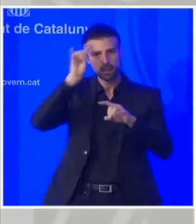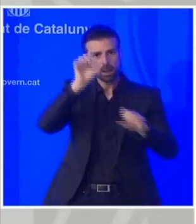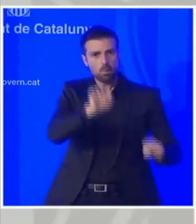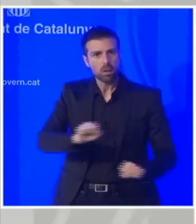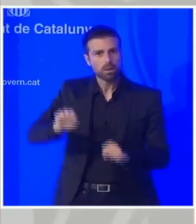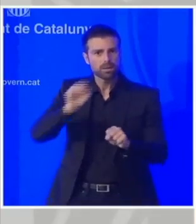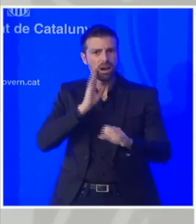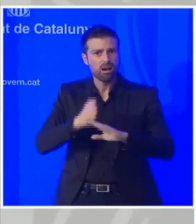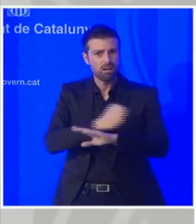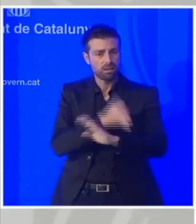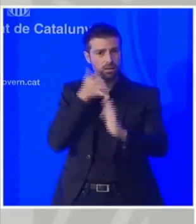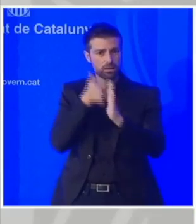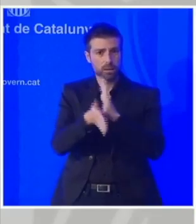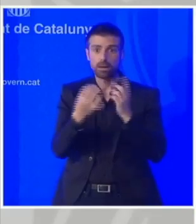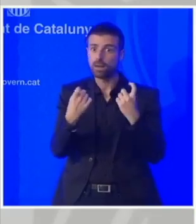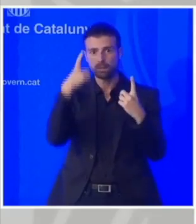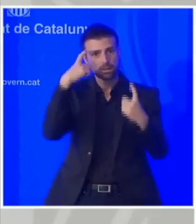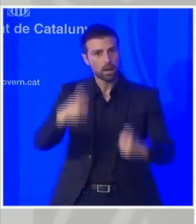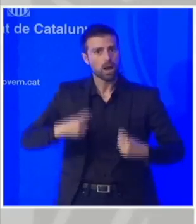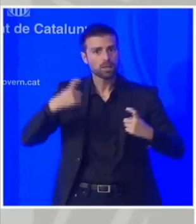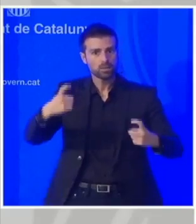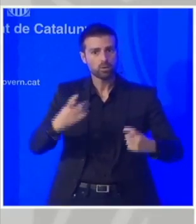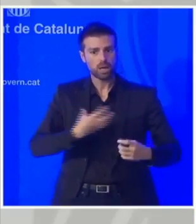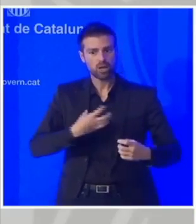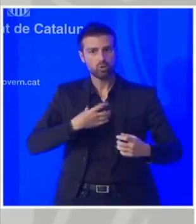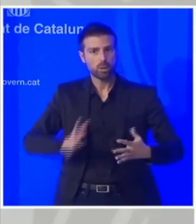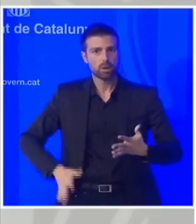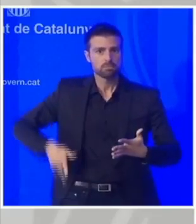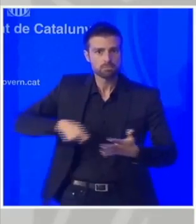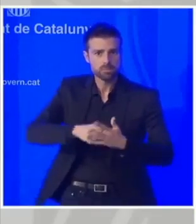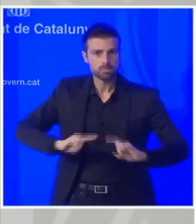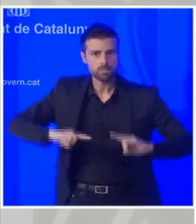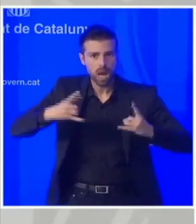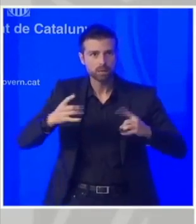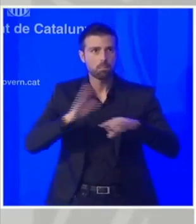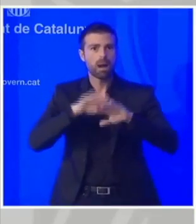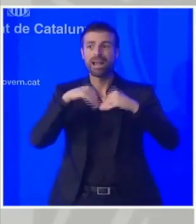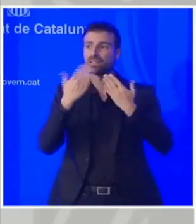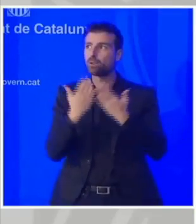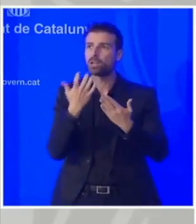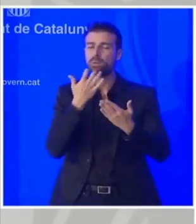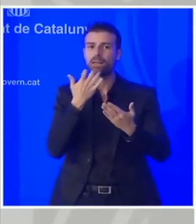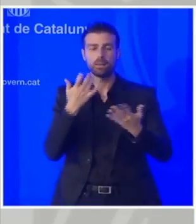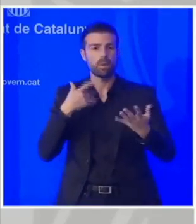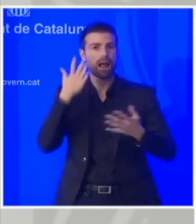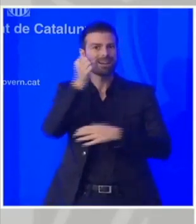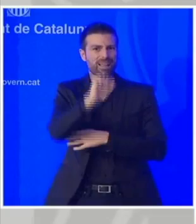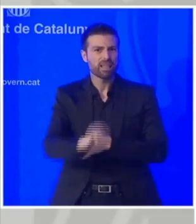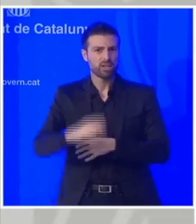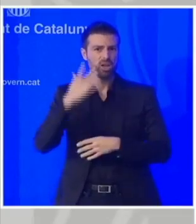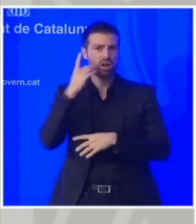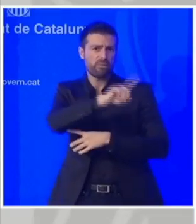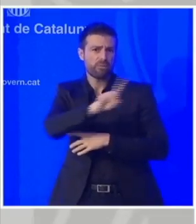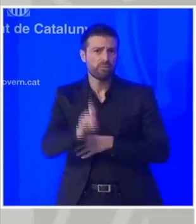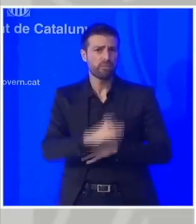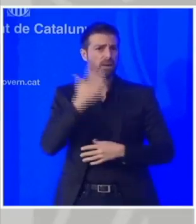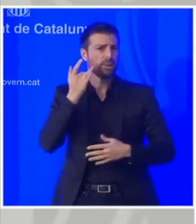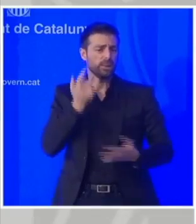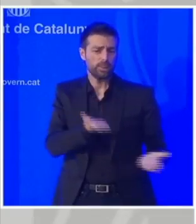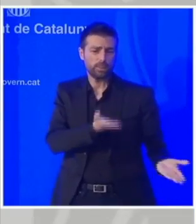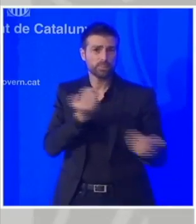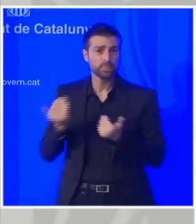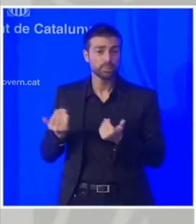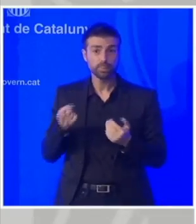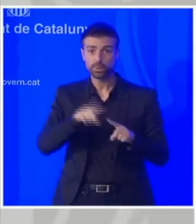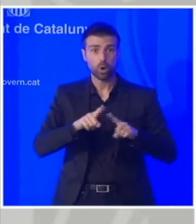que necessiten i de sobresforç dels ajuntaments a les escoles amb neteja amb desinfeccions totes aquestes coses que han col·lapsat